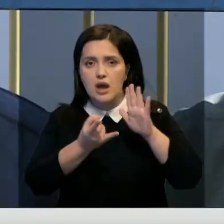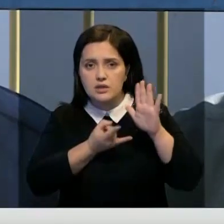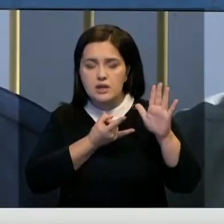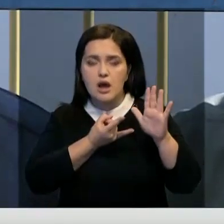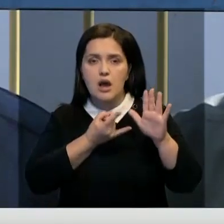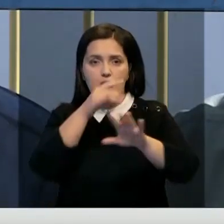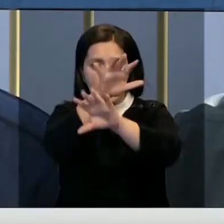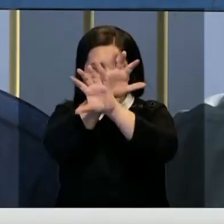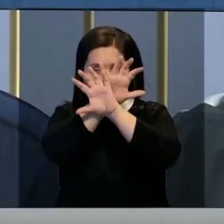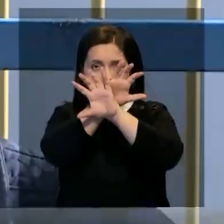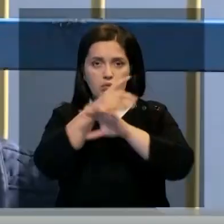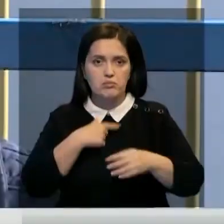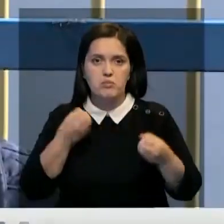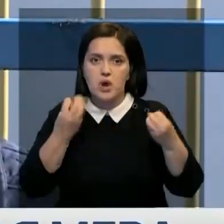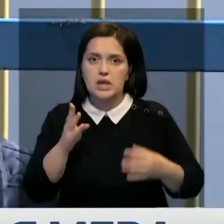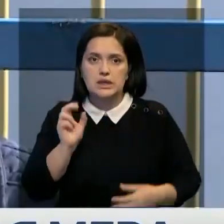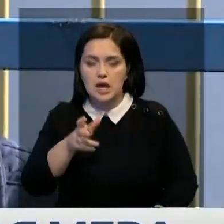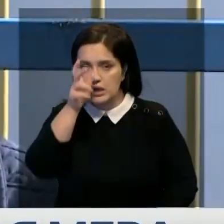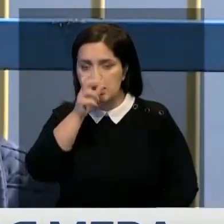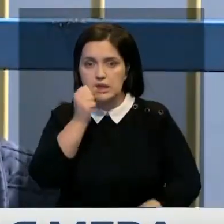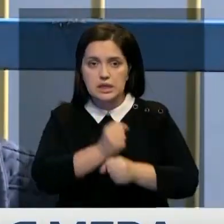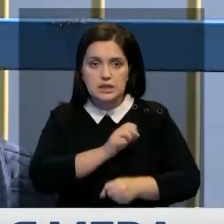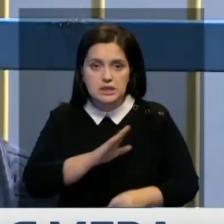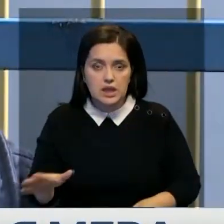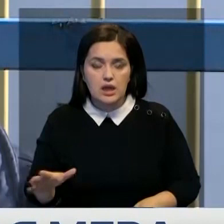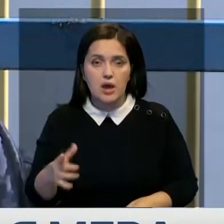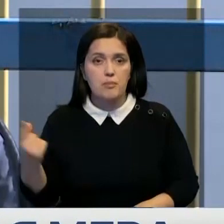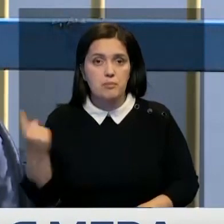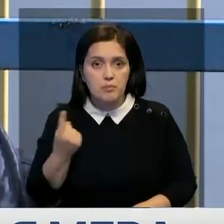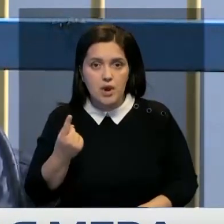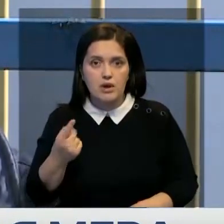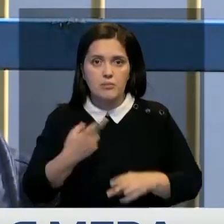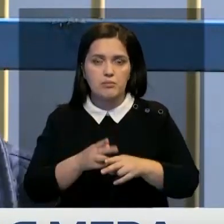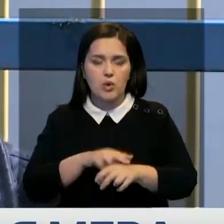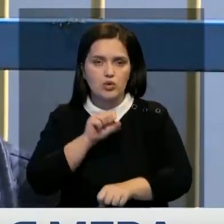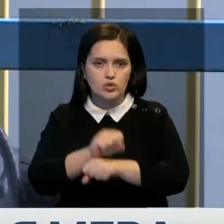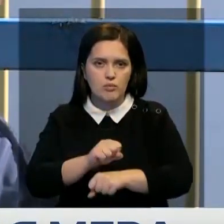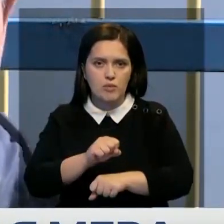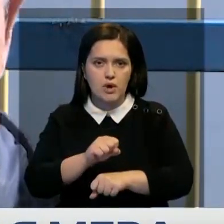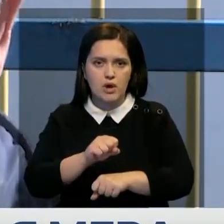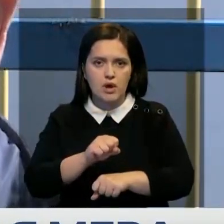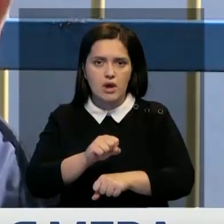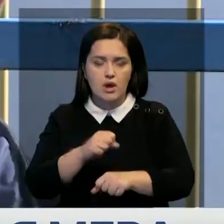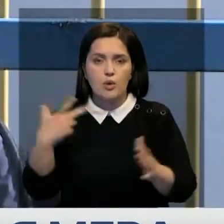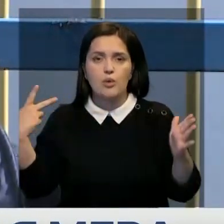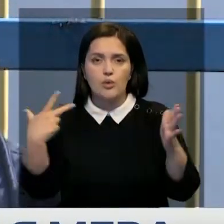копыт, мы просто так не делаем. Первым мы обездвиживаем их, ксилонитам.